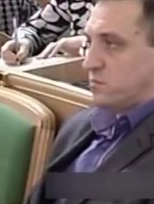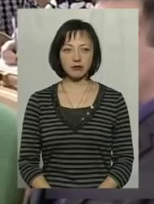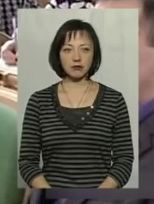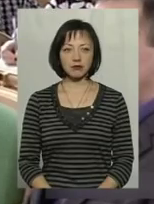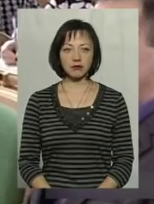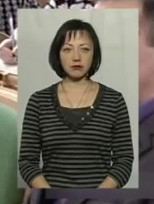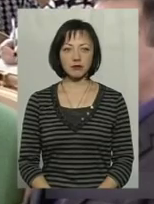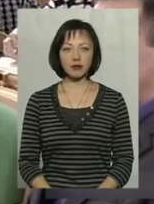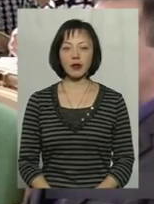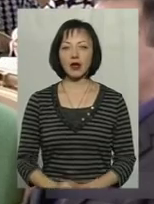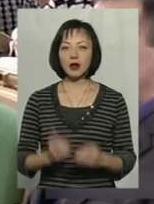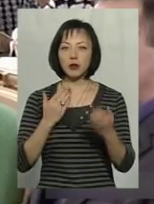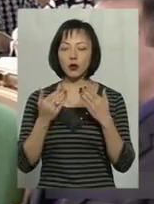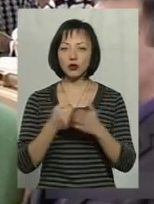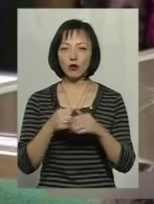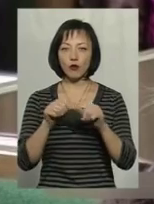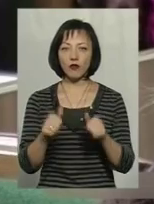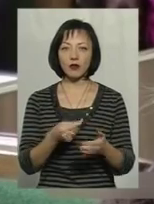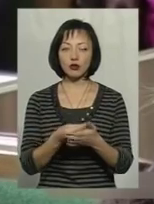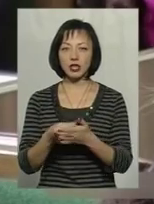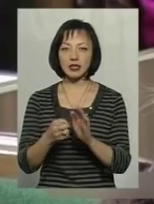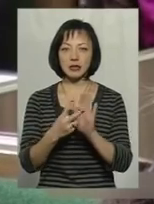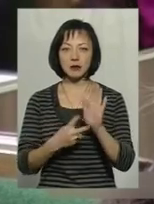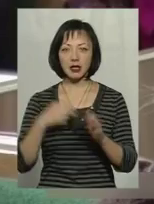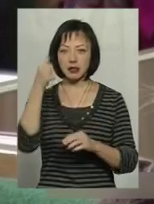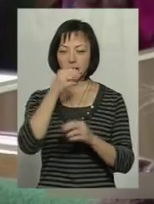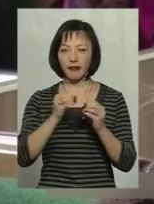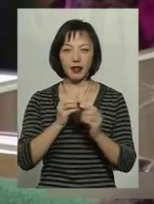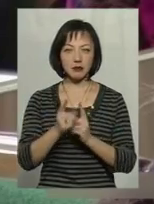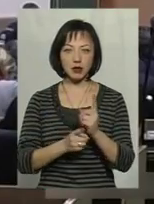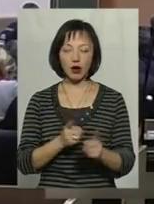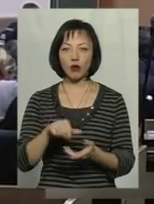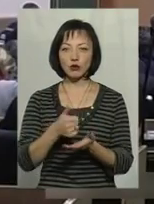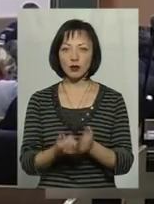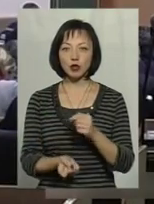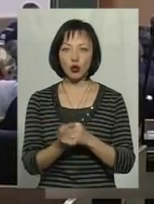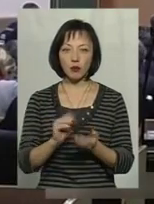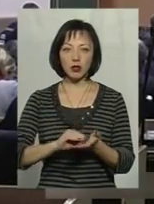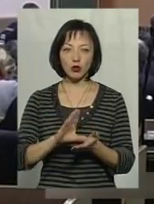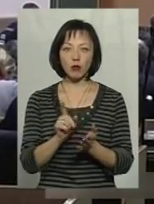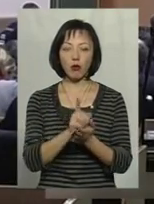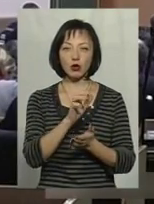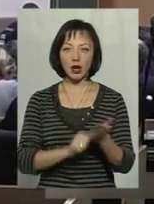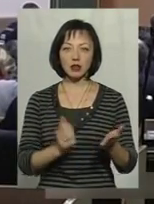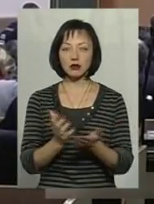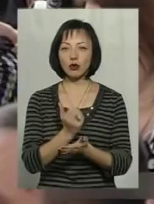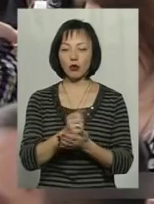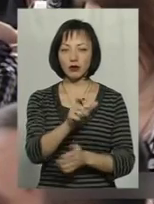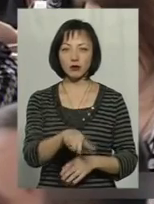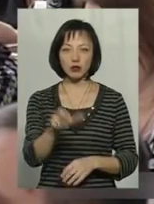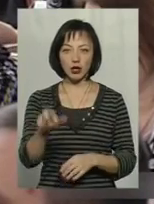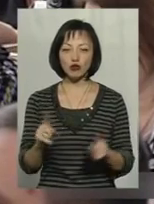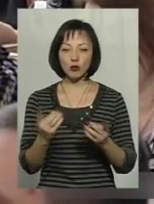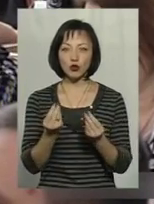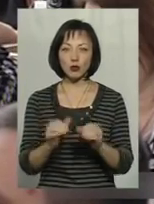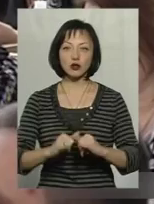Підходи до формування бюджетів на 2017 рік не змінилися. Основним джерелом надходжень залишаються податки з доходів фізичних осіб. Щоб